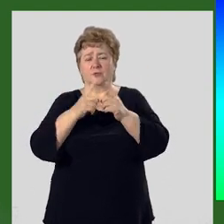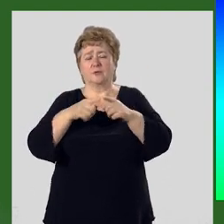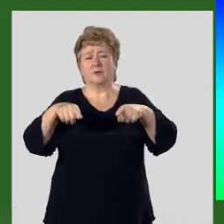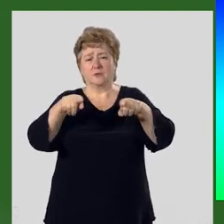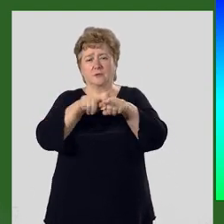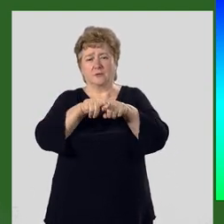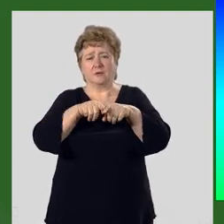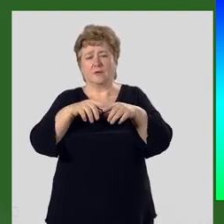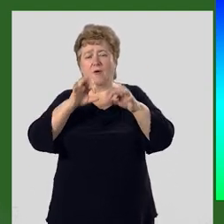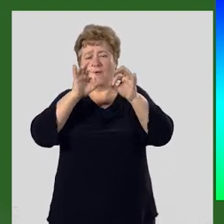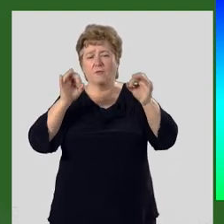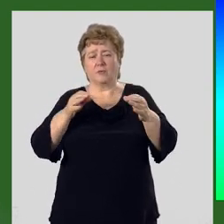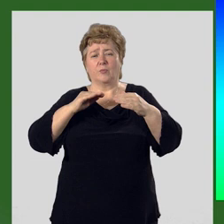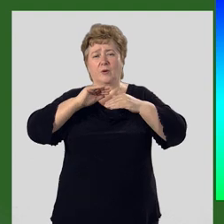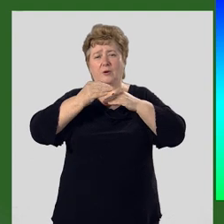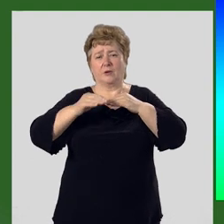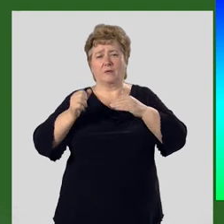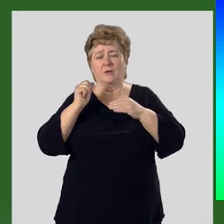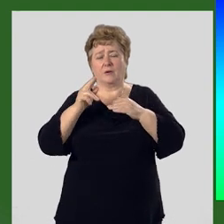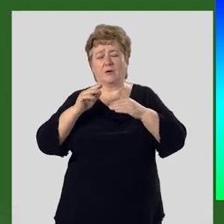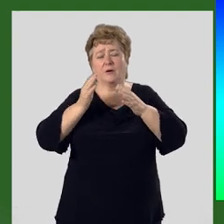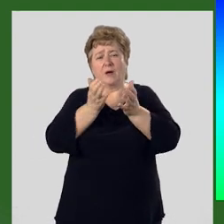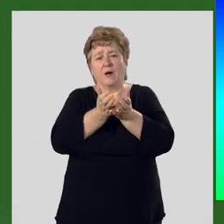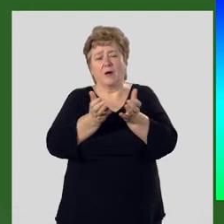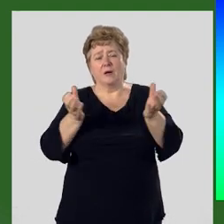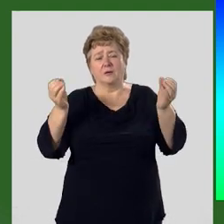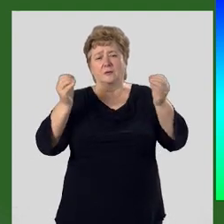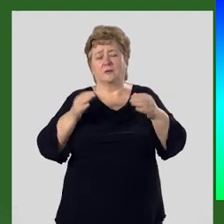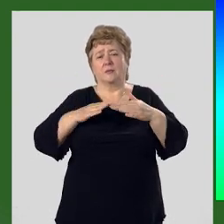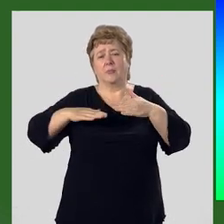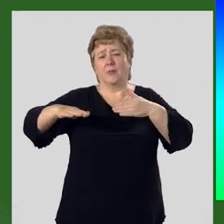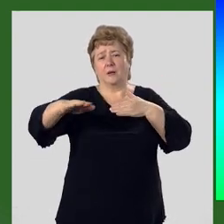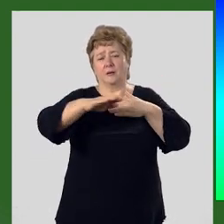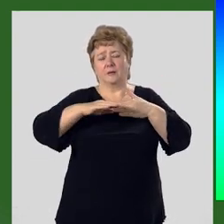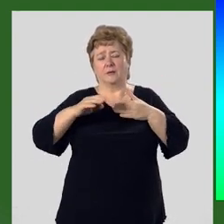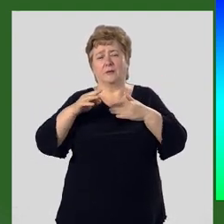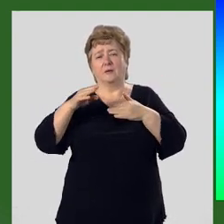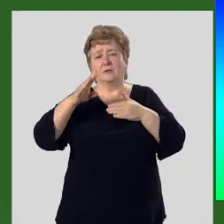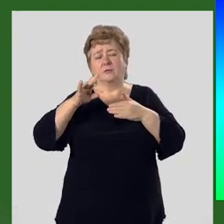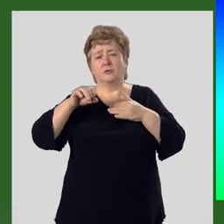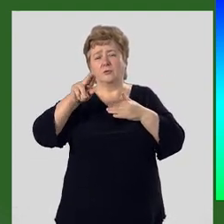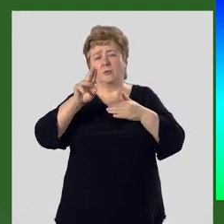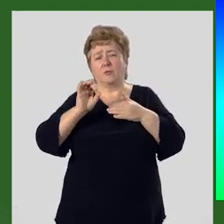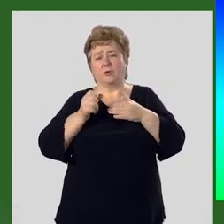такие формы рельефа, как корытообразные долины, троги,